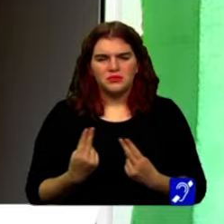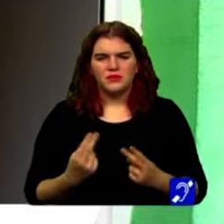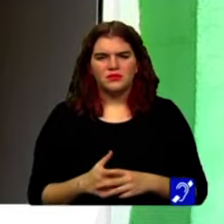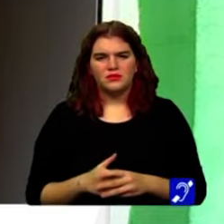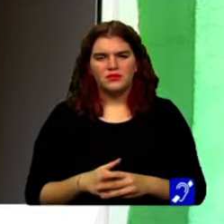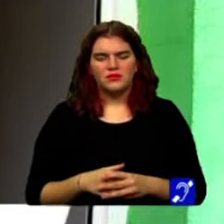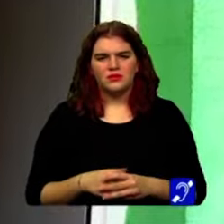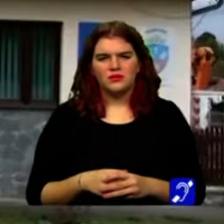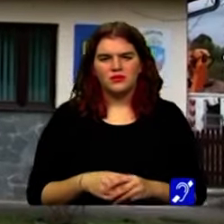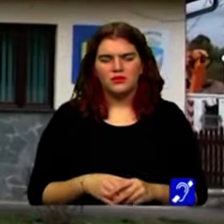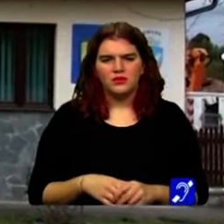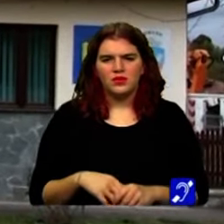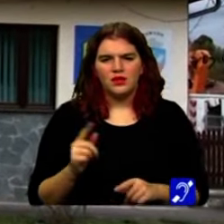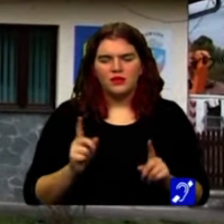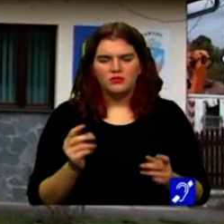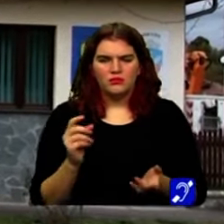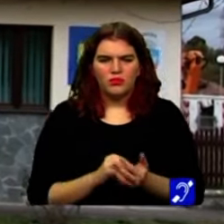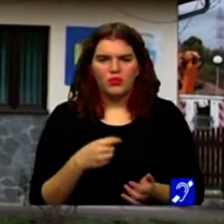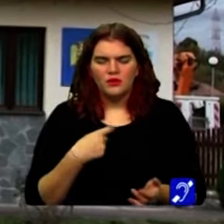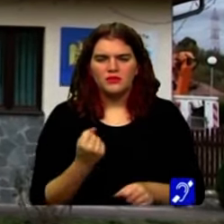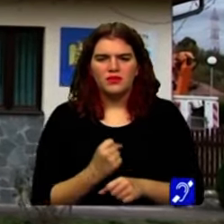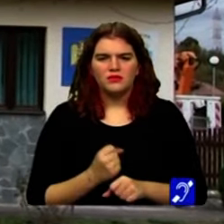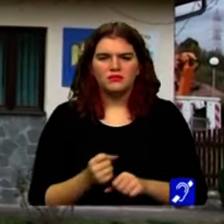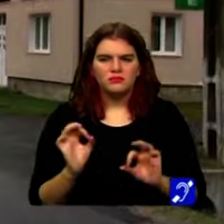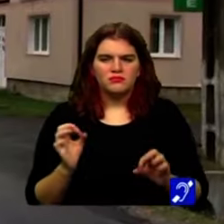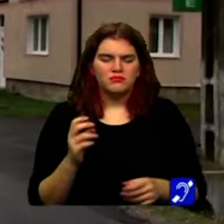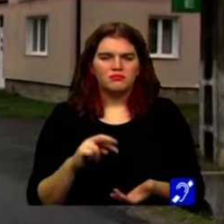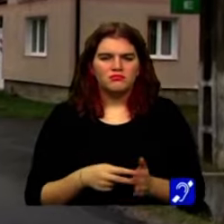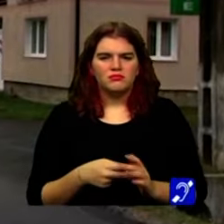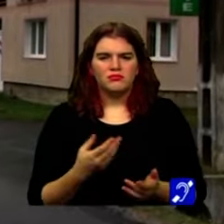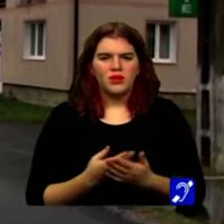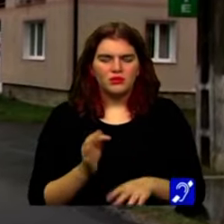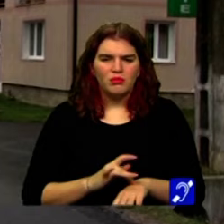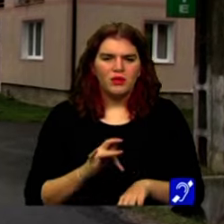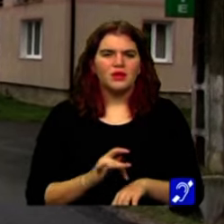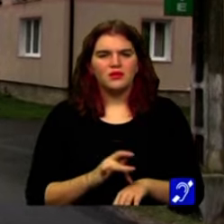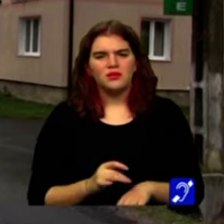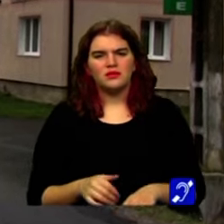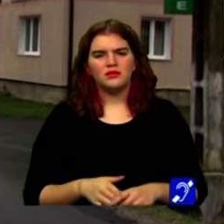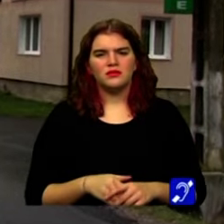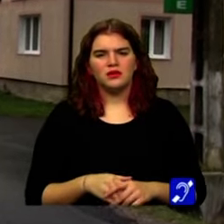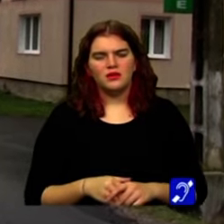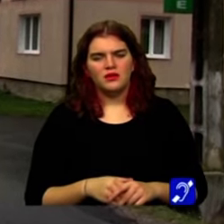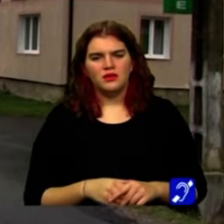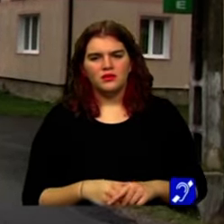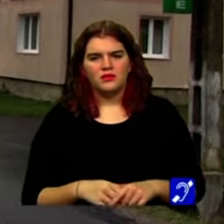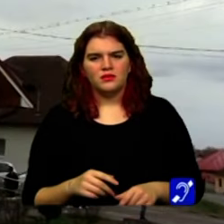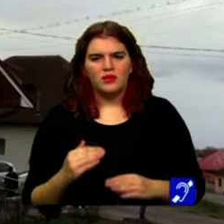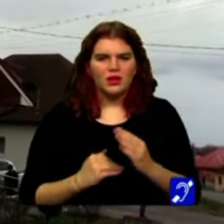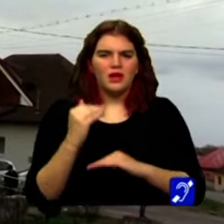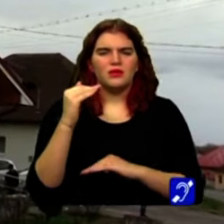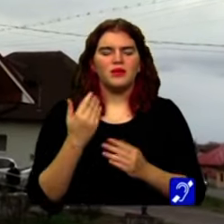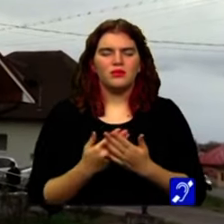Și se poate face o activitate medicală la limita